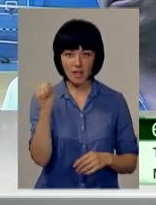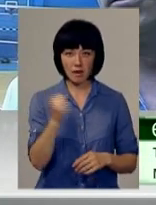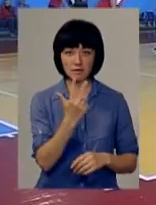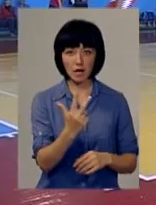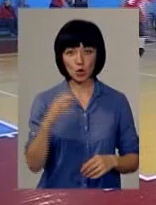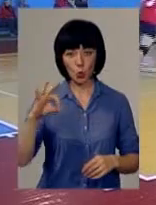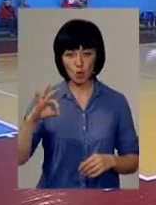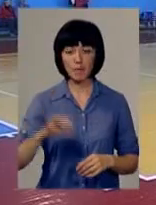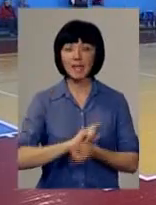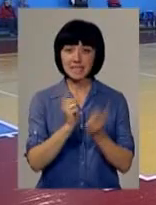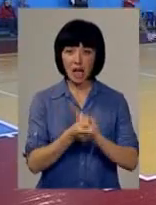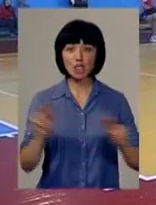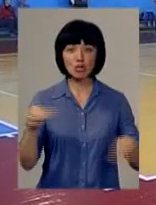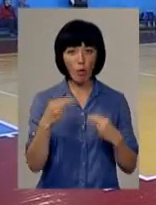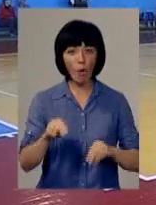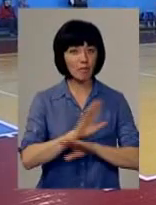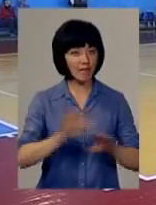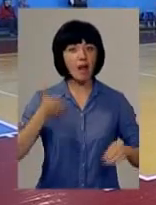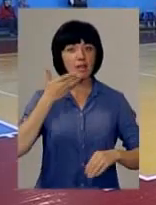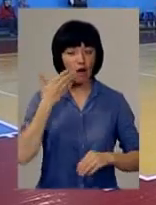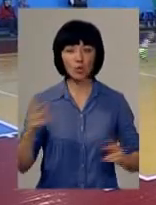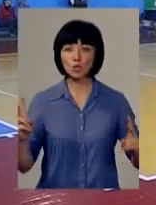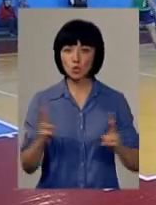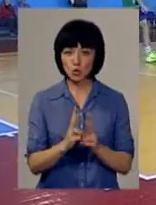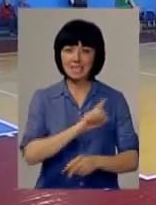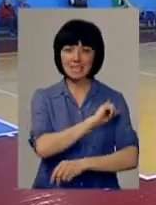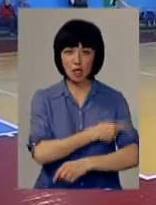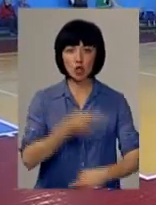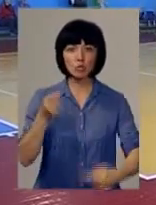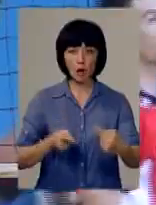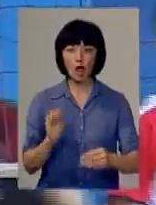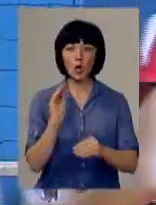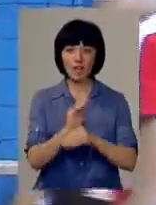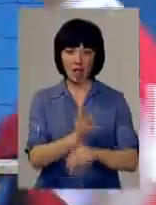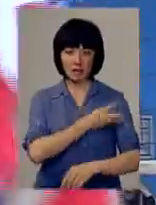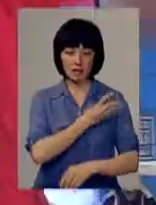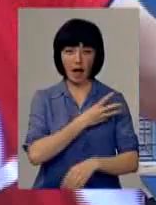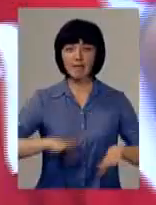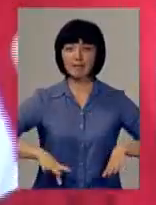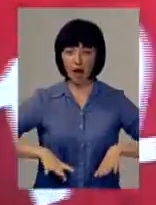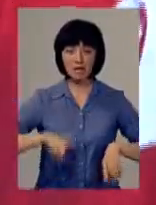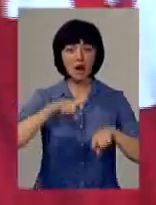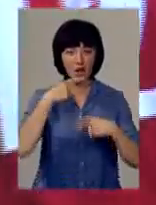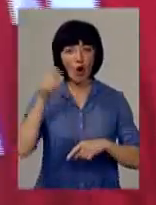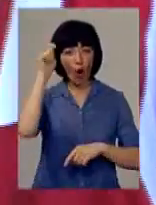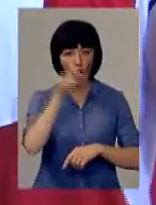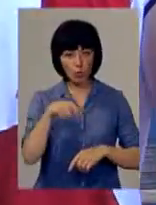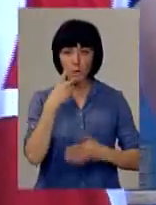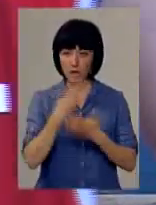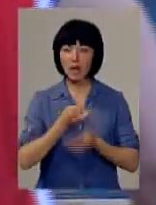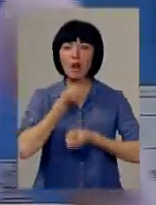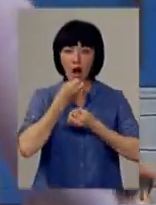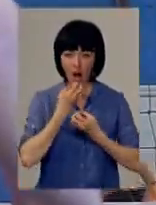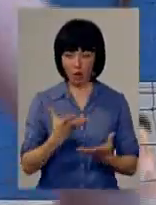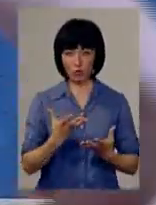теж 3-0. Стати чемпіонами було нелегко, та зустріч із сильним суперником лише додавала наснаги. Тренер переможців запевнив, хлопці показали